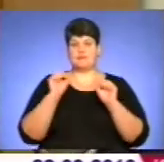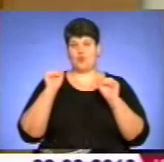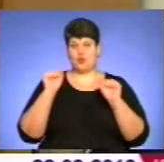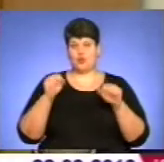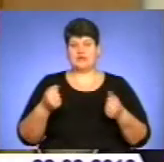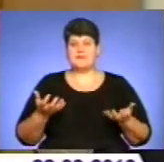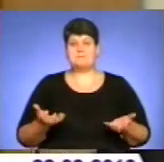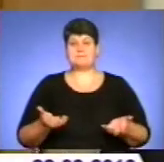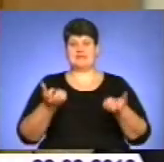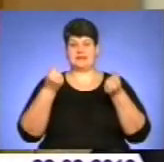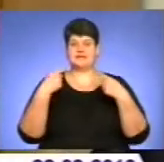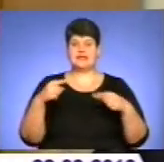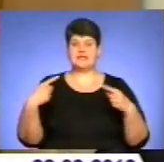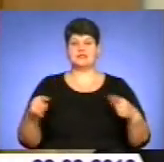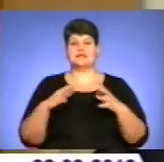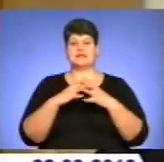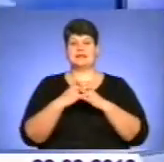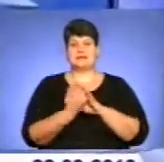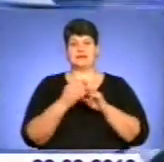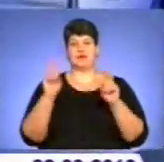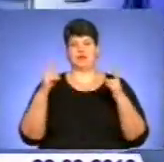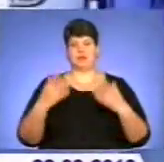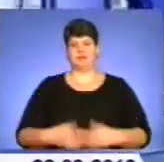підтримки інших сільських клубних закладів.